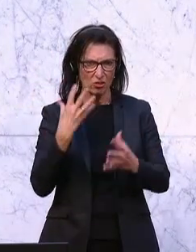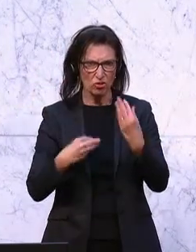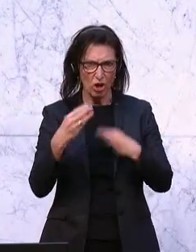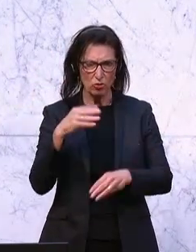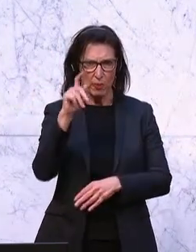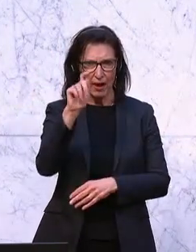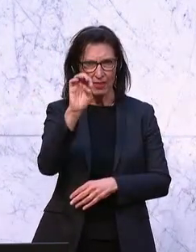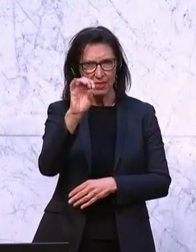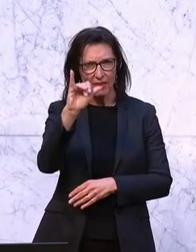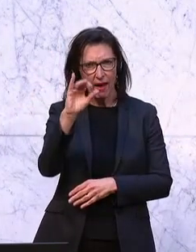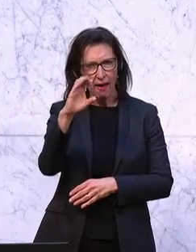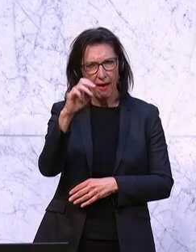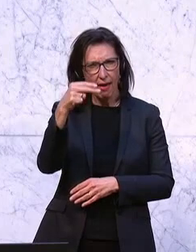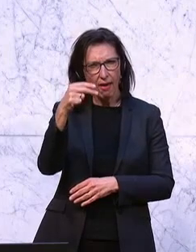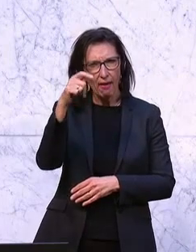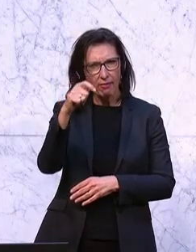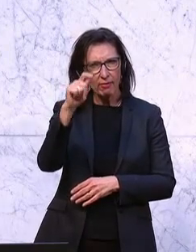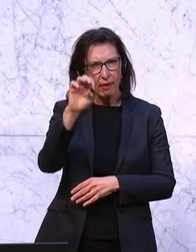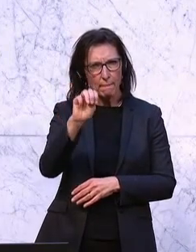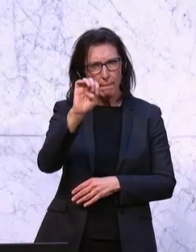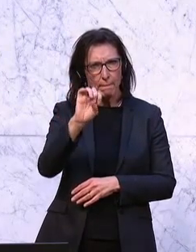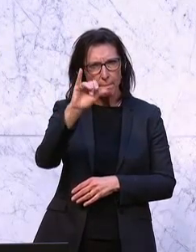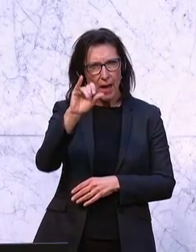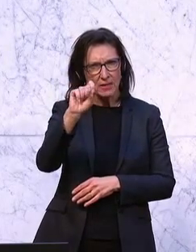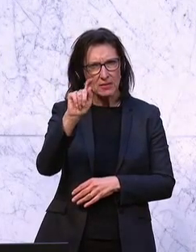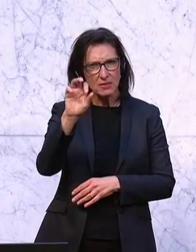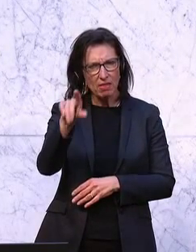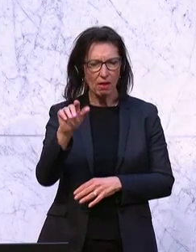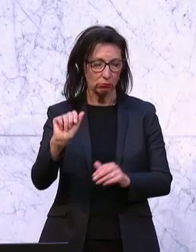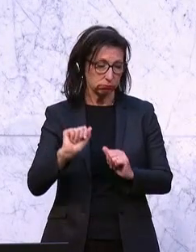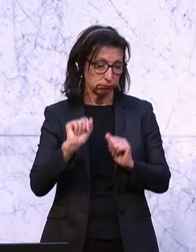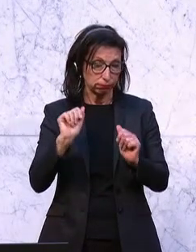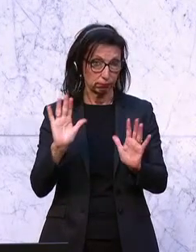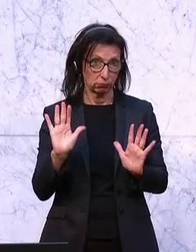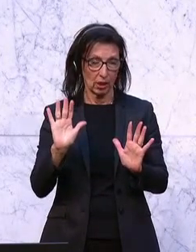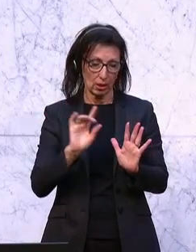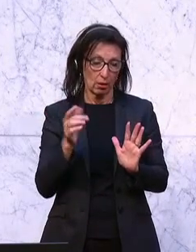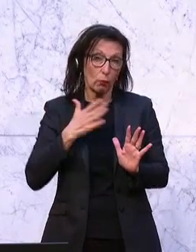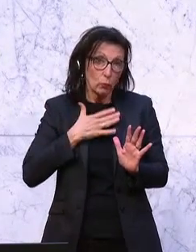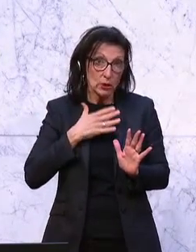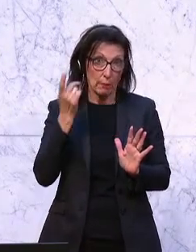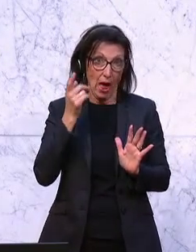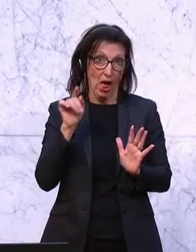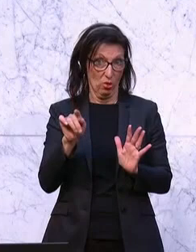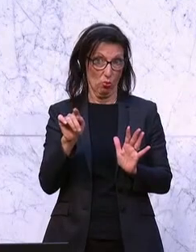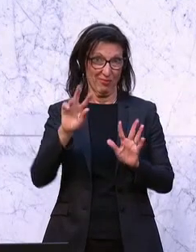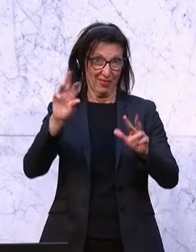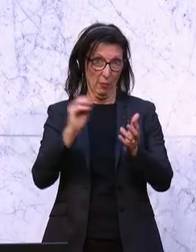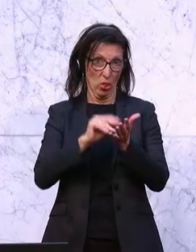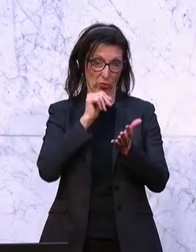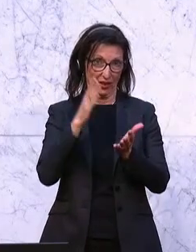unserer Sicht noch nicht endgültig abgearbeitet und aufgeklärt ist, ist in diesem Thema des